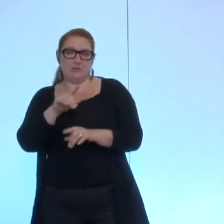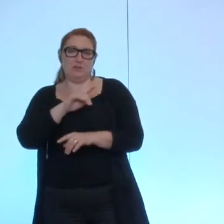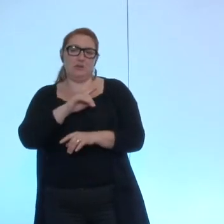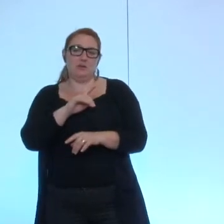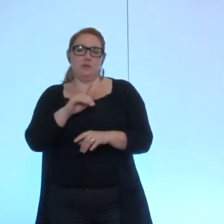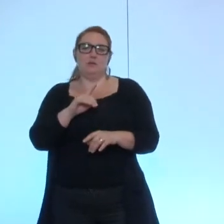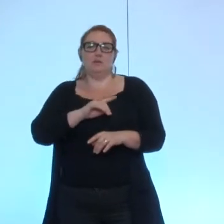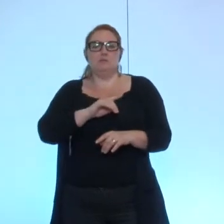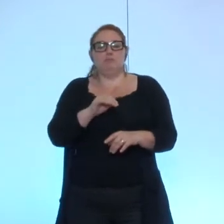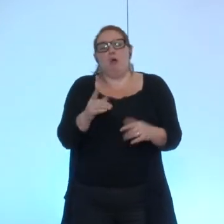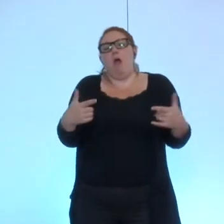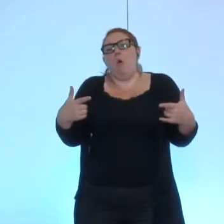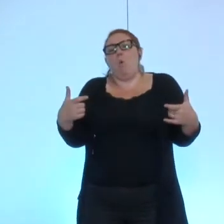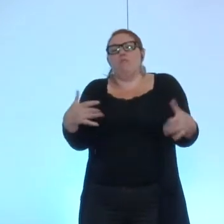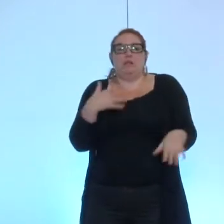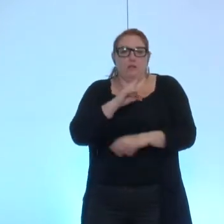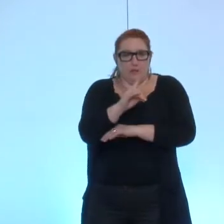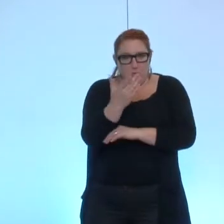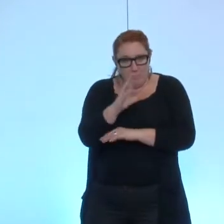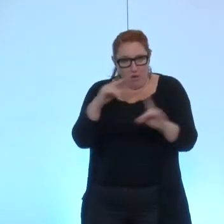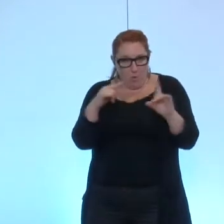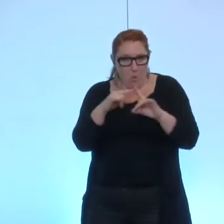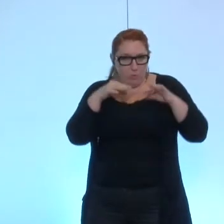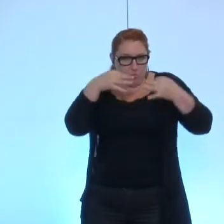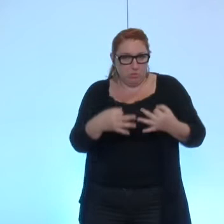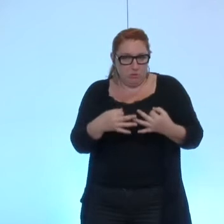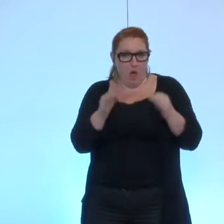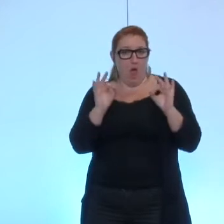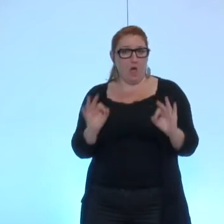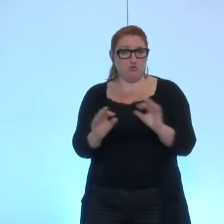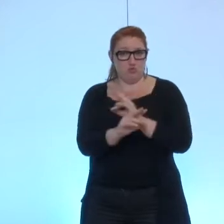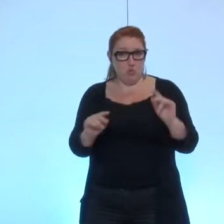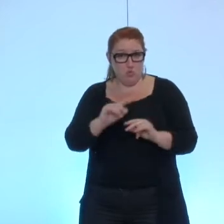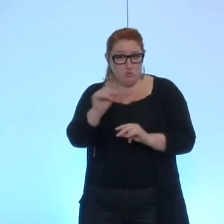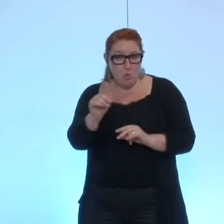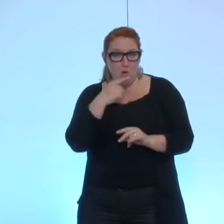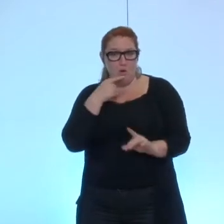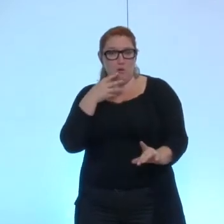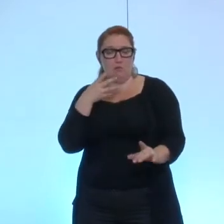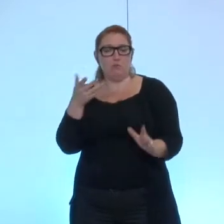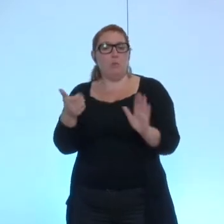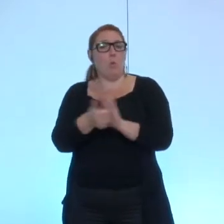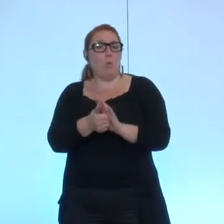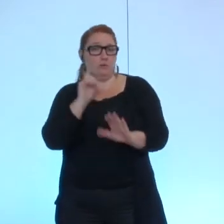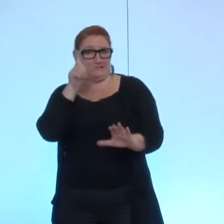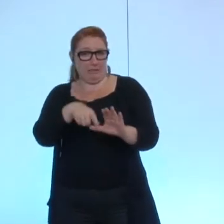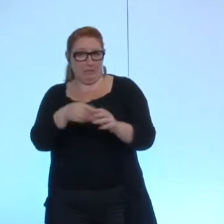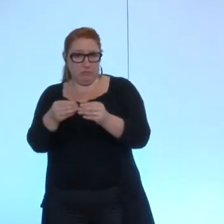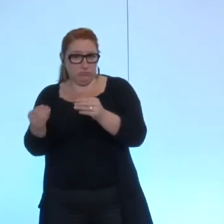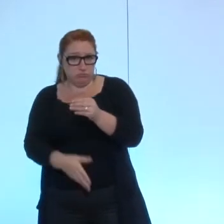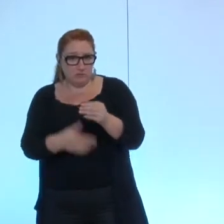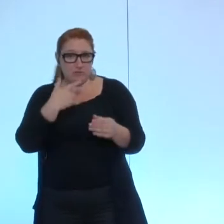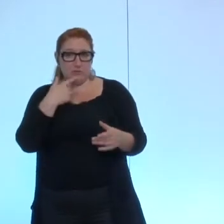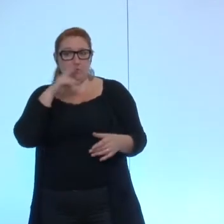'empêche que les comptes n'ont pas été à jour et la fonction de syndic n'a pas été assurée dans la mesure où il n'y pas eu de changement dans cette